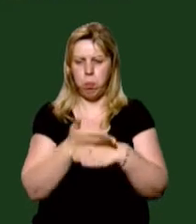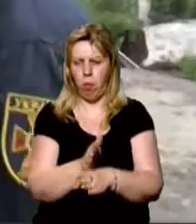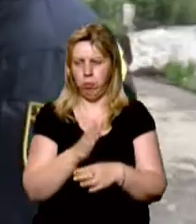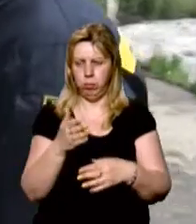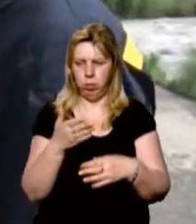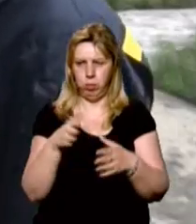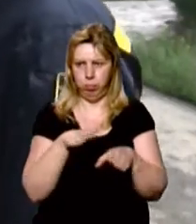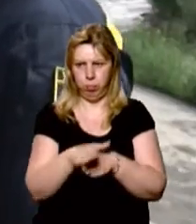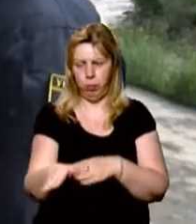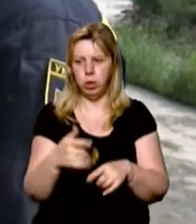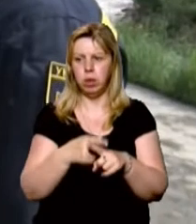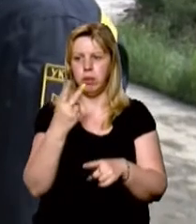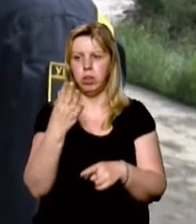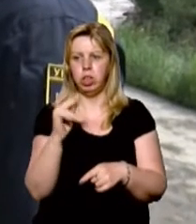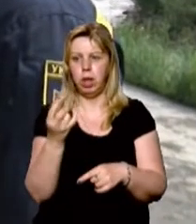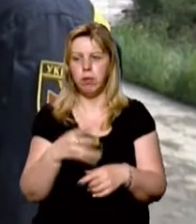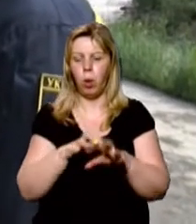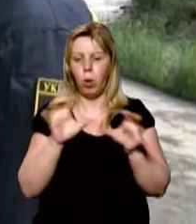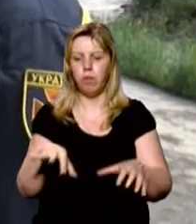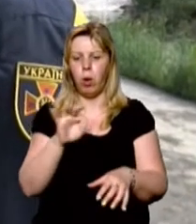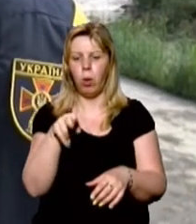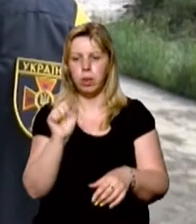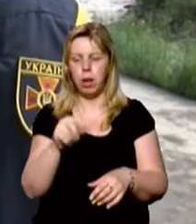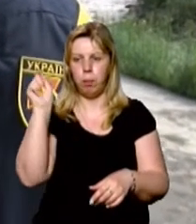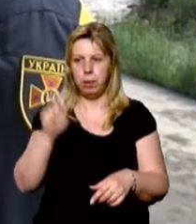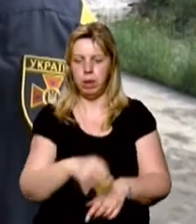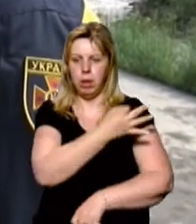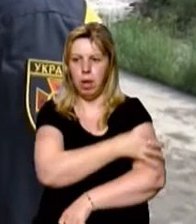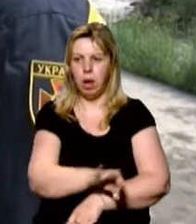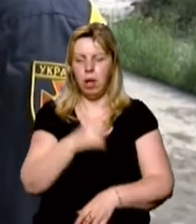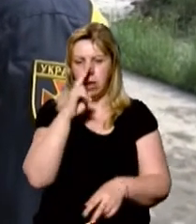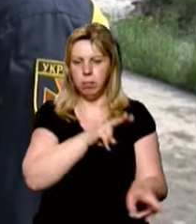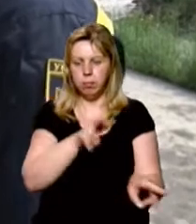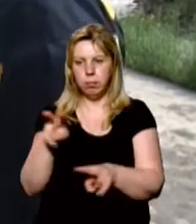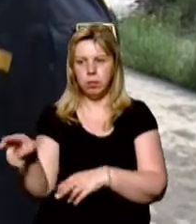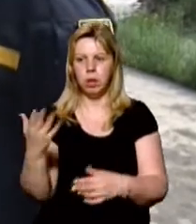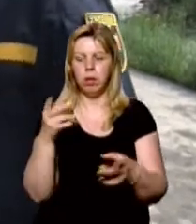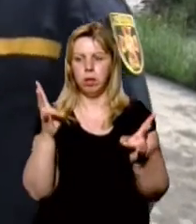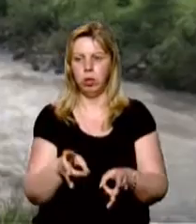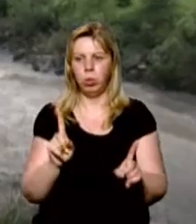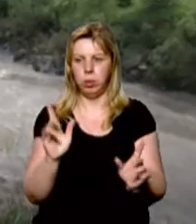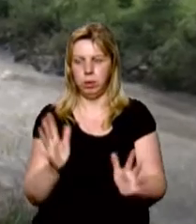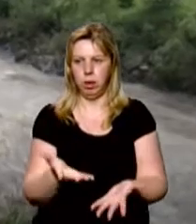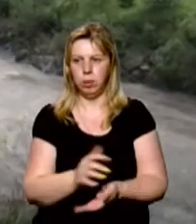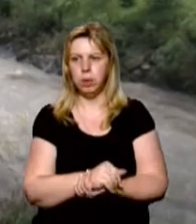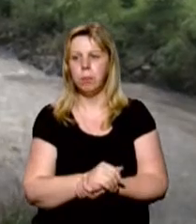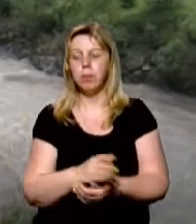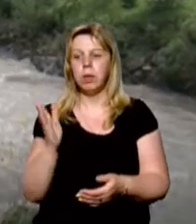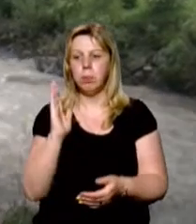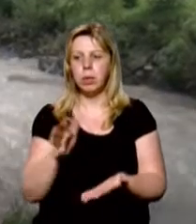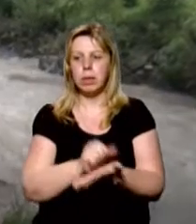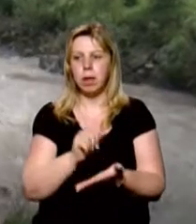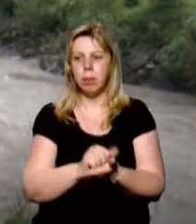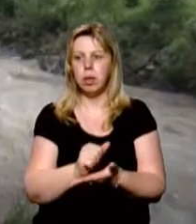24 червня голова Закарпатської ОДА приїхав на Рахівщину та оглянув наслідки негоди. «Будемо